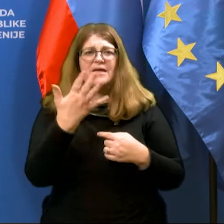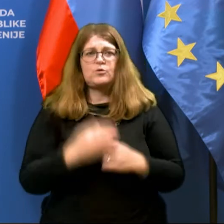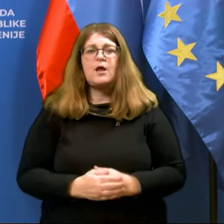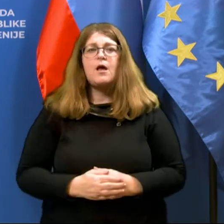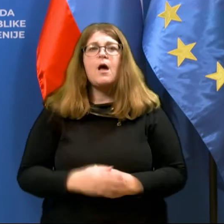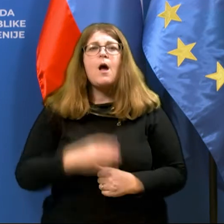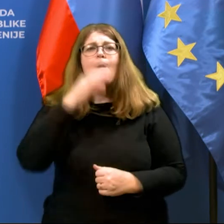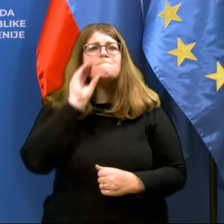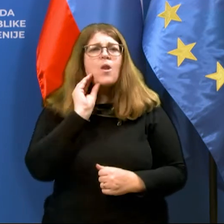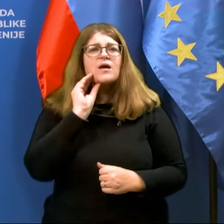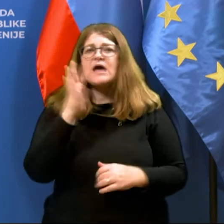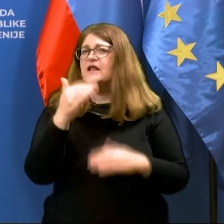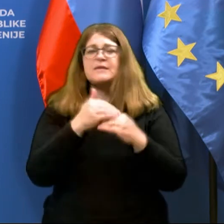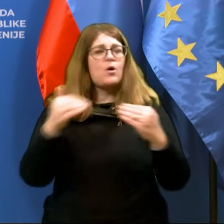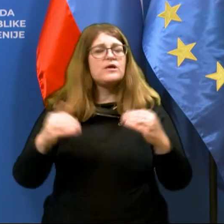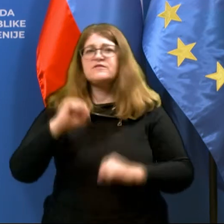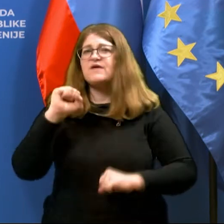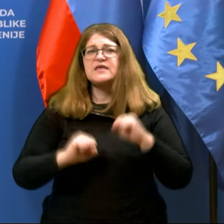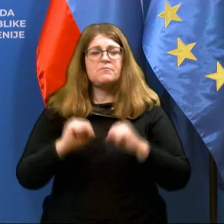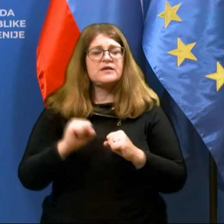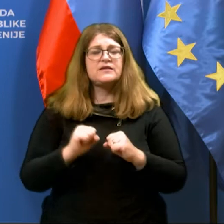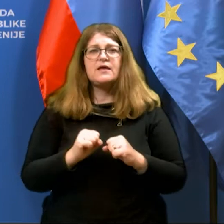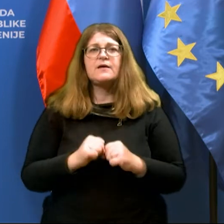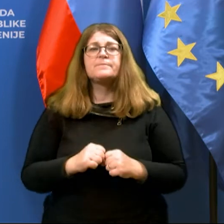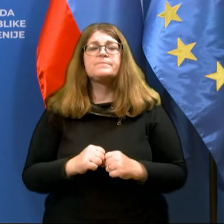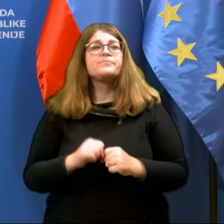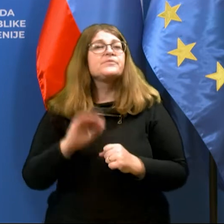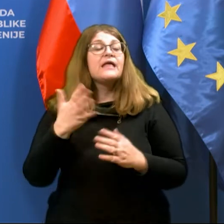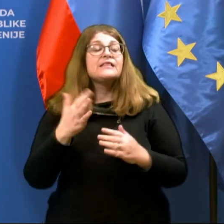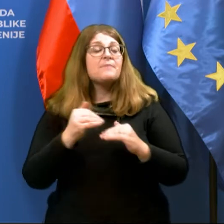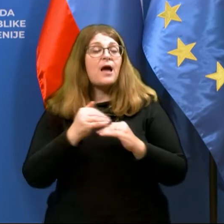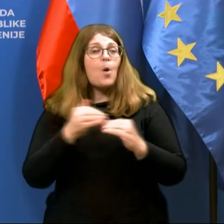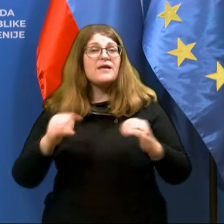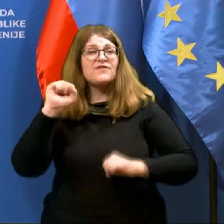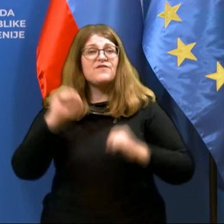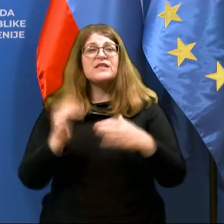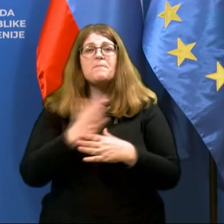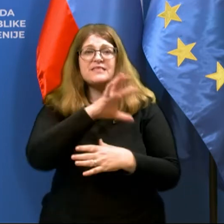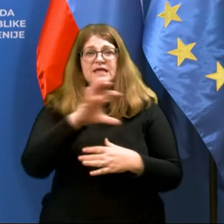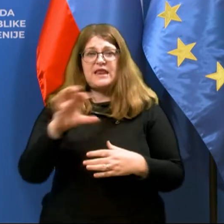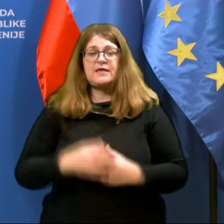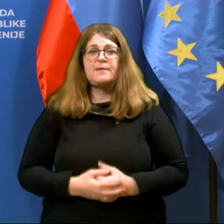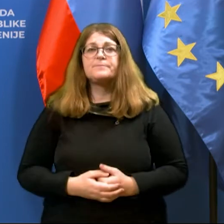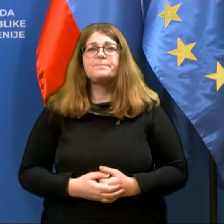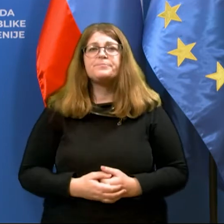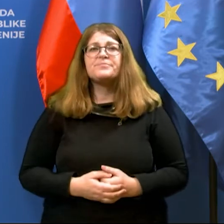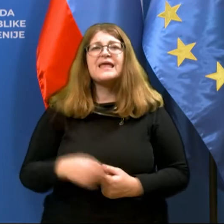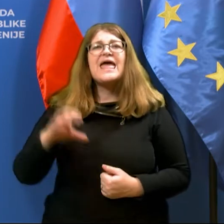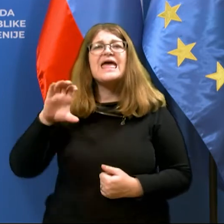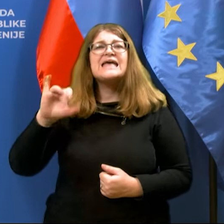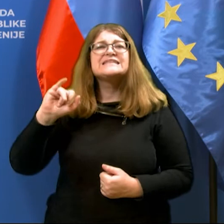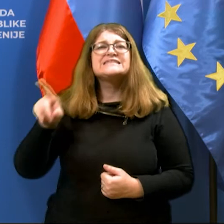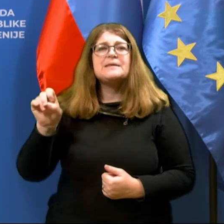Bolgarija nima omejitve gibanja v nočnem času, prav tako Bolgarija nima omejitve med regijami. Ciper velja